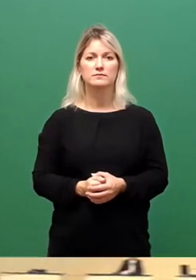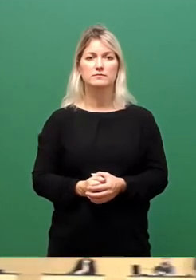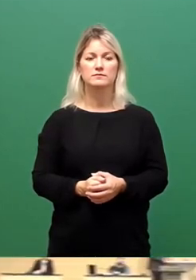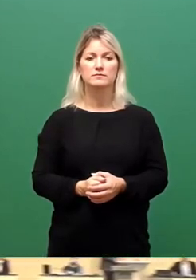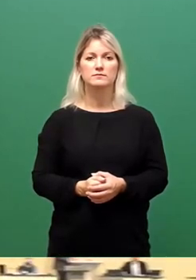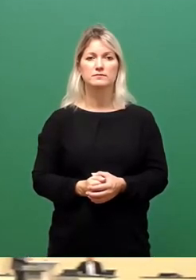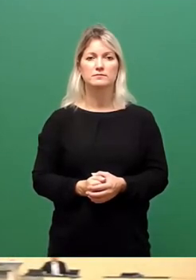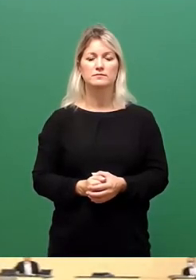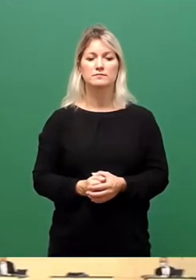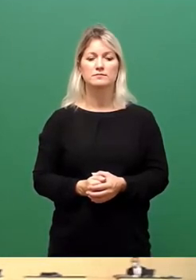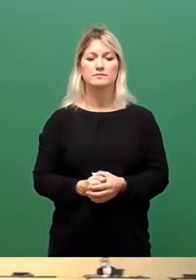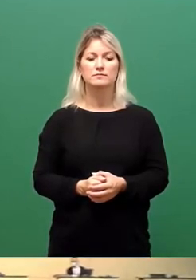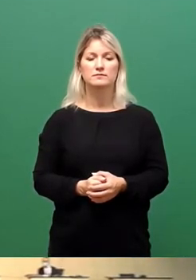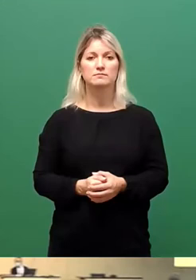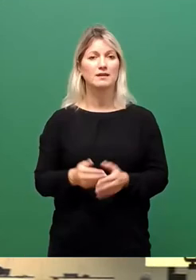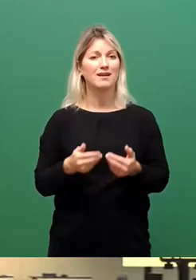Enthaltungen?